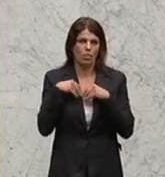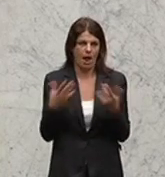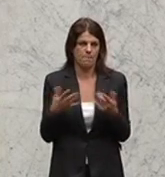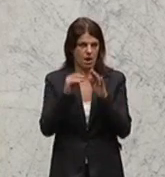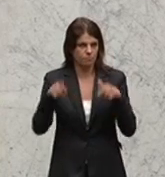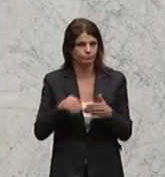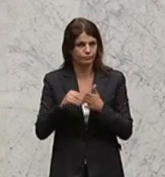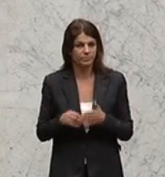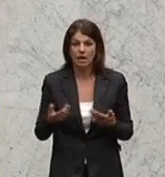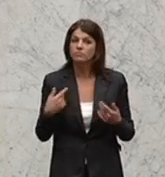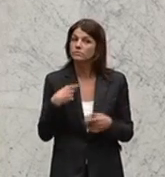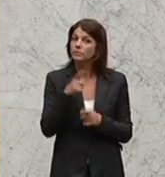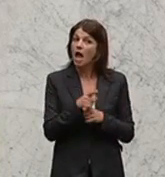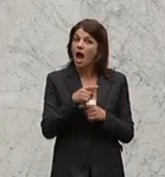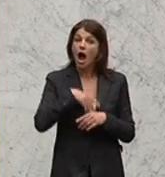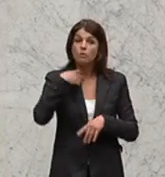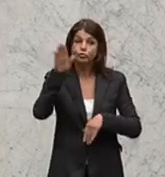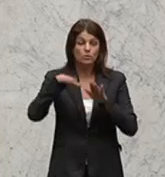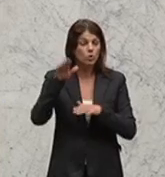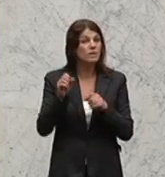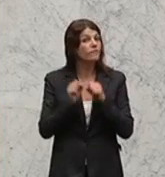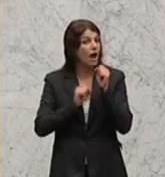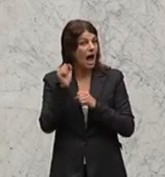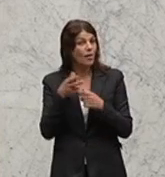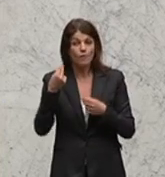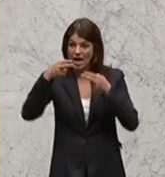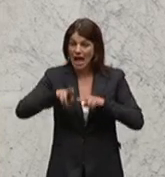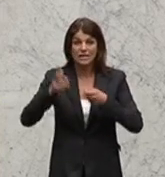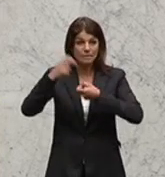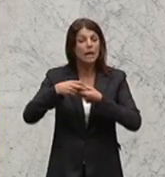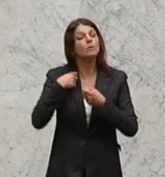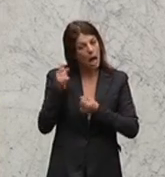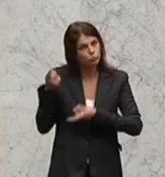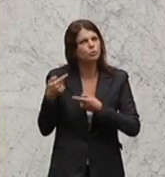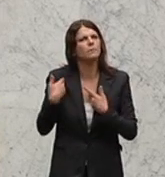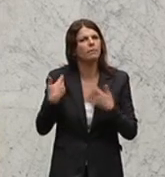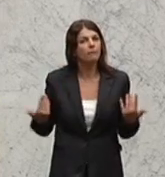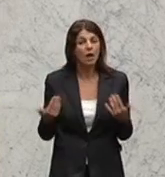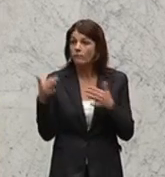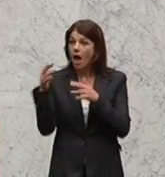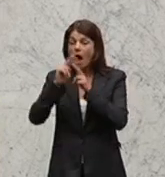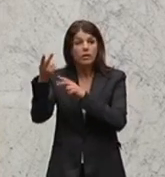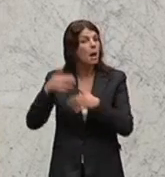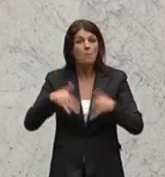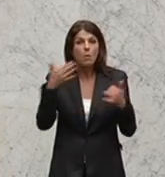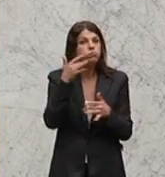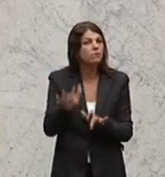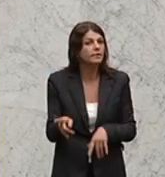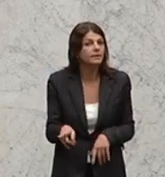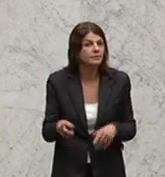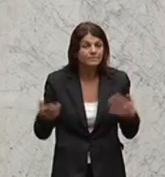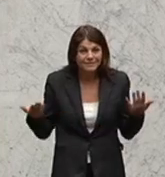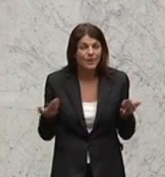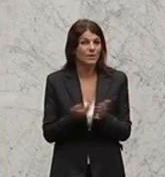wo wir das Abstimmungsverhalten auch unserer Ratsmitglieder determinieren können. Das haben viele andere Parlamente nicht.